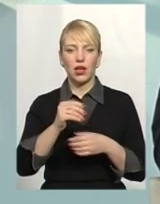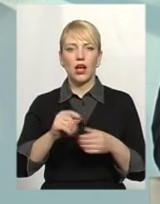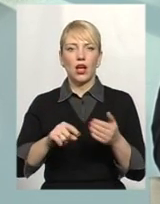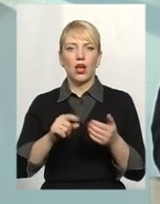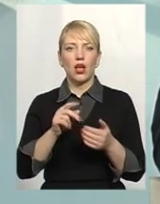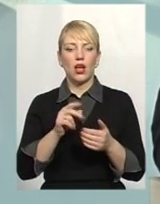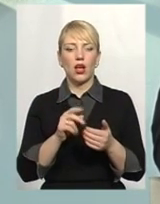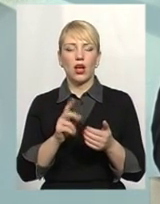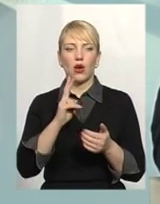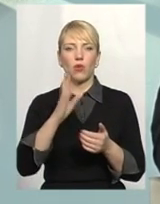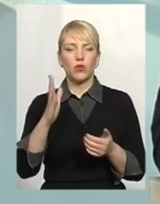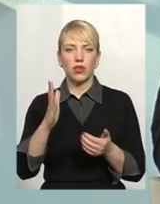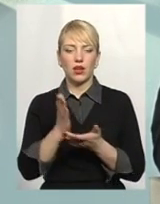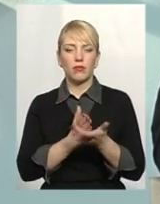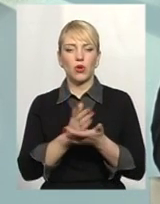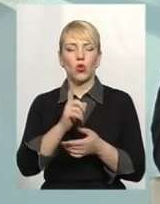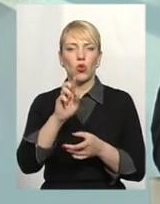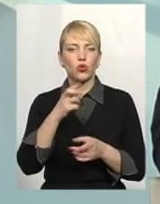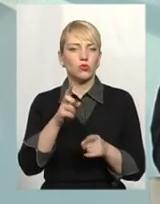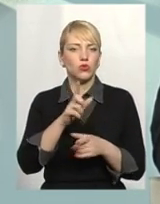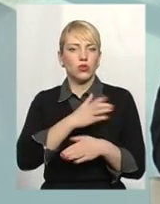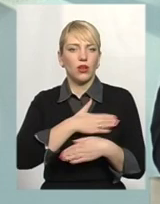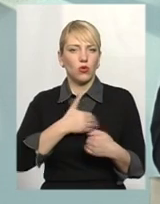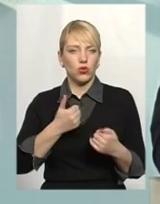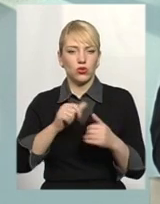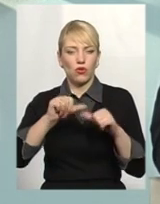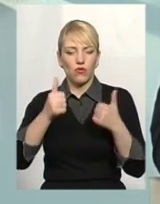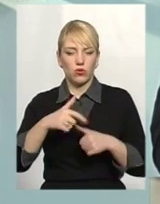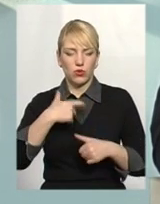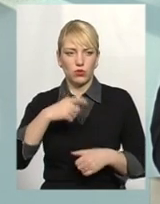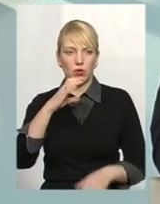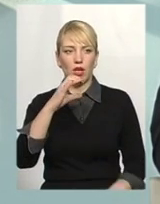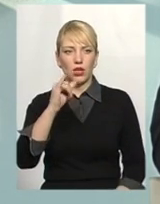послуги, а в той же час не хочуть по якихось причинах оформити собі субсидію.